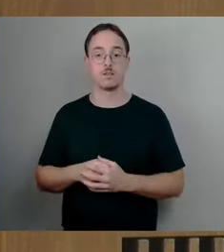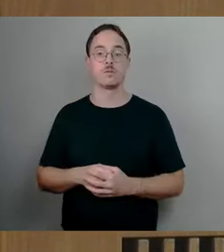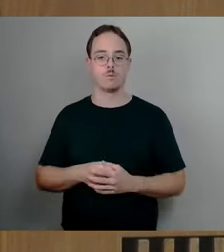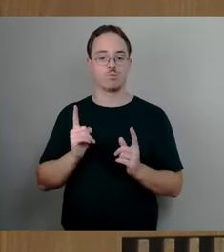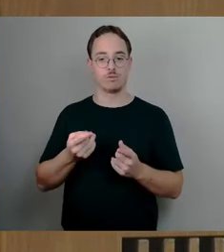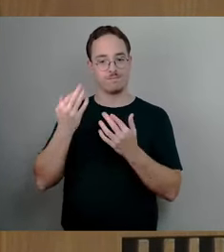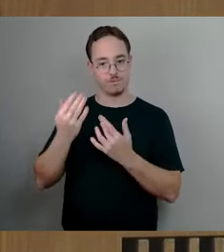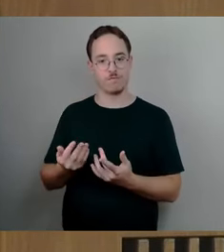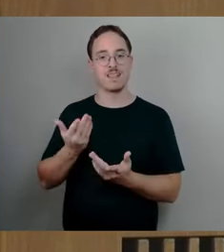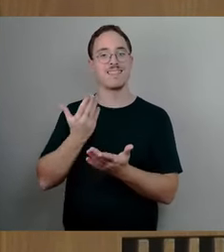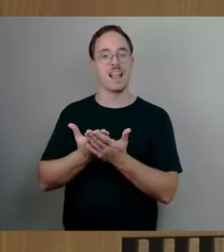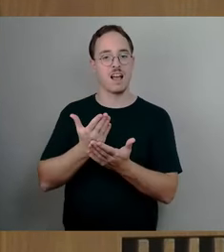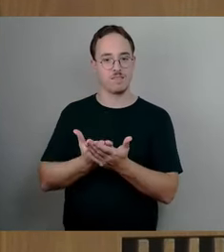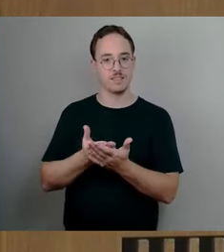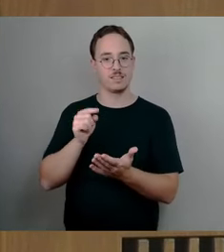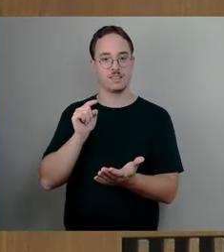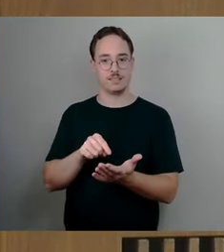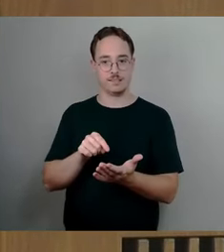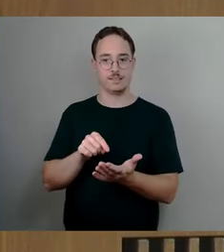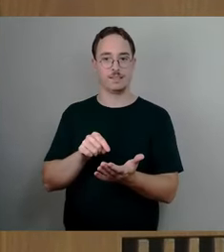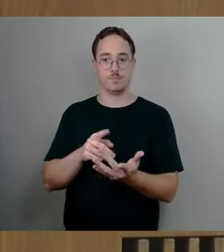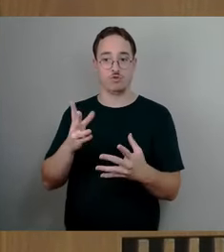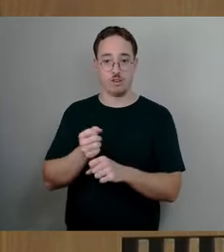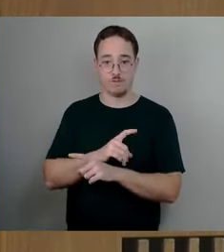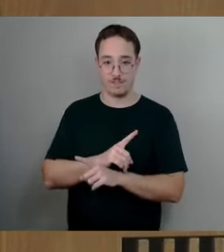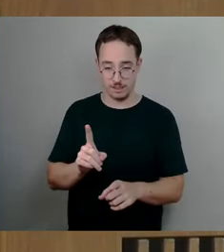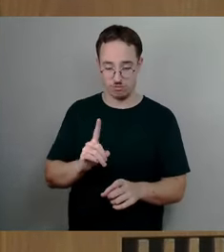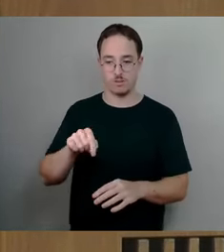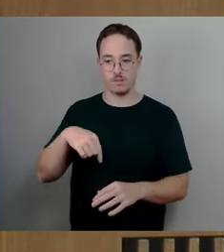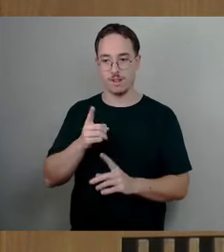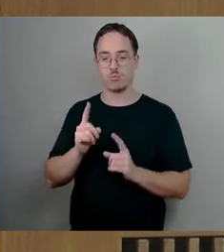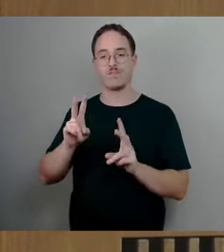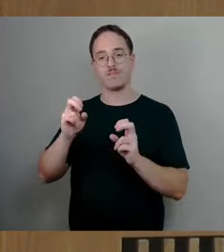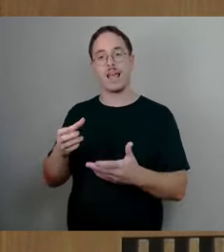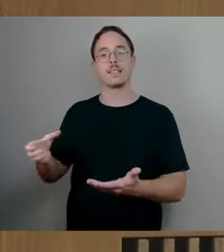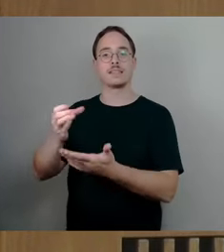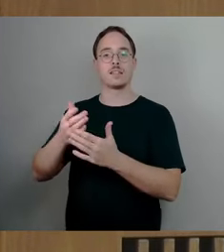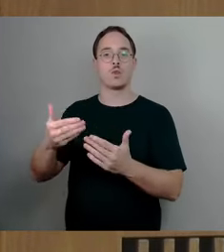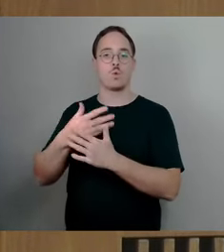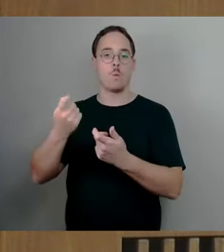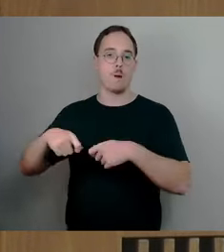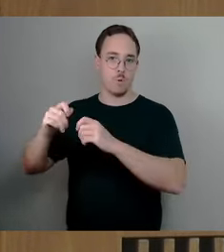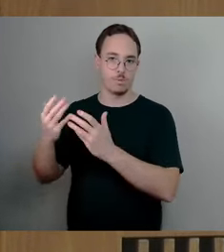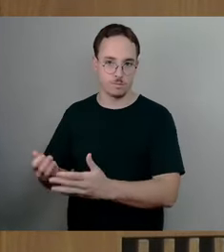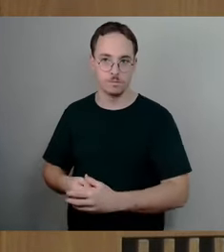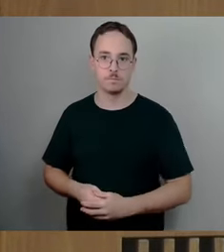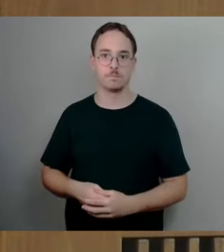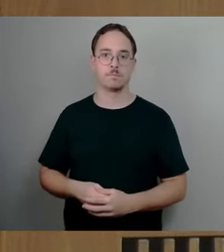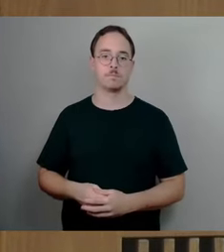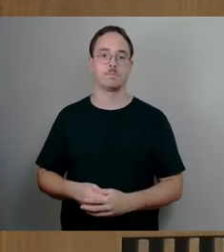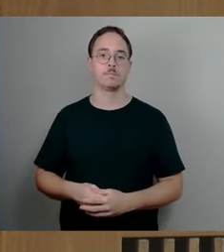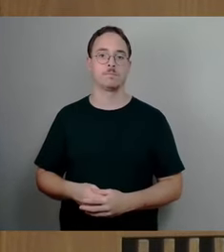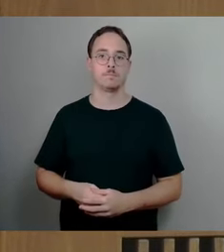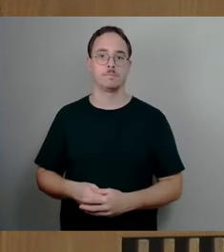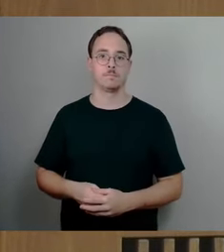dass zwingend ein Ersatzneubau zu erfolgen hat. Jetzt gibt es ja nur ein Gutachten, was Sie ja selbst gesagt hatten, was einen massiven Angriff